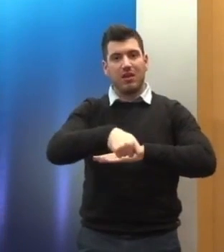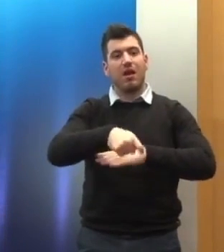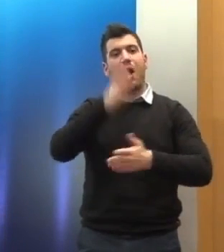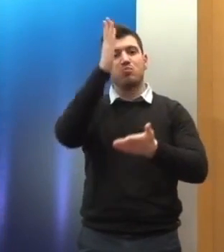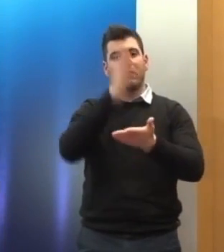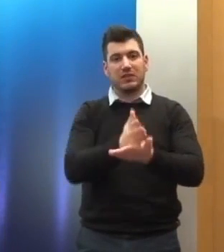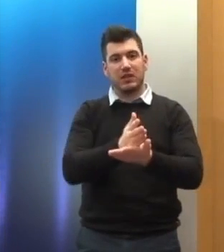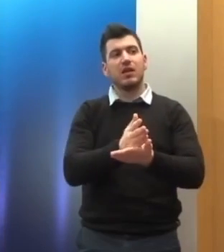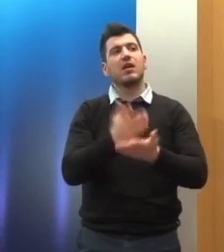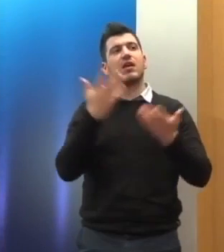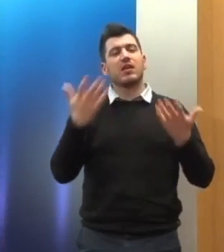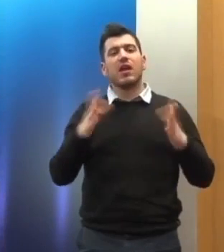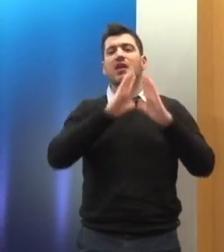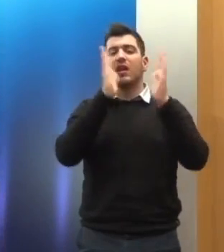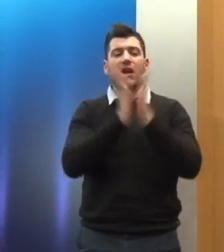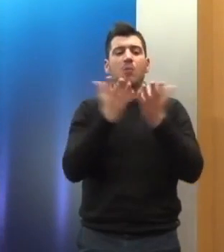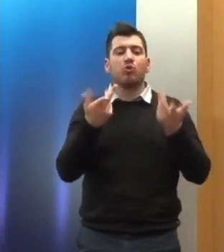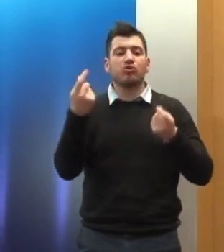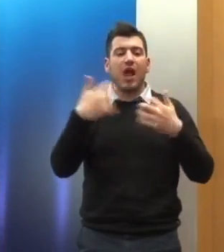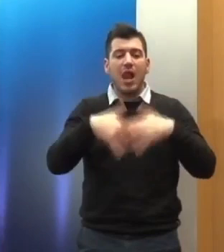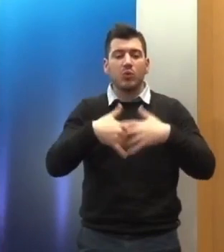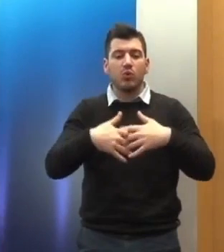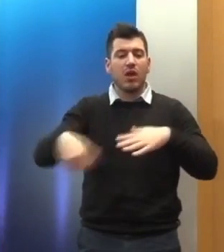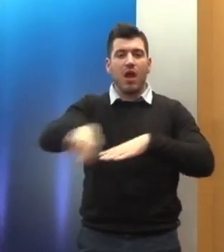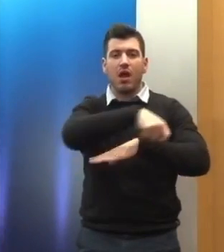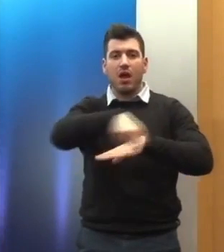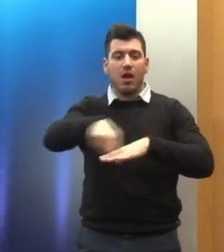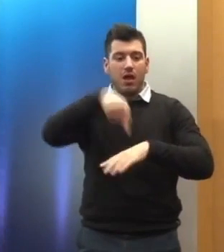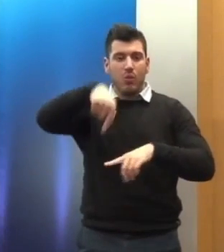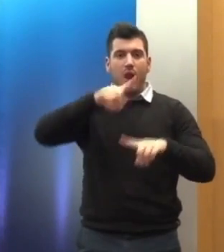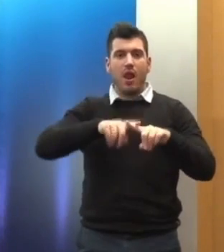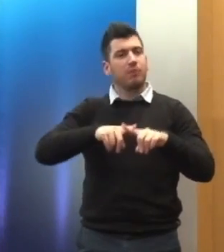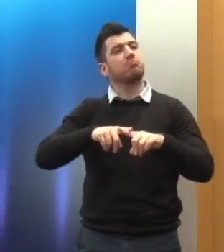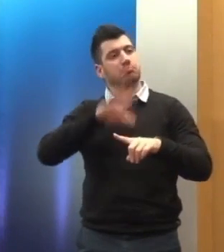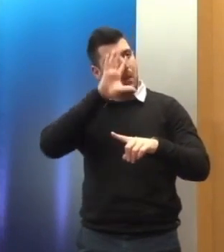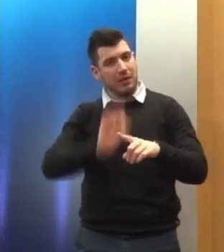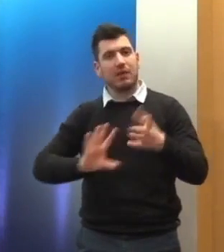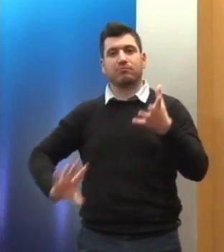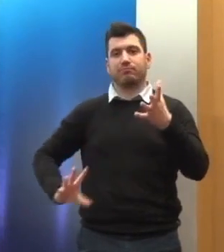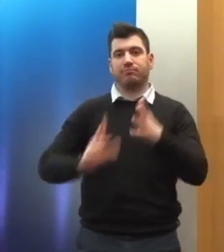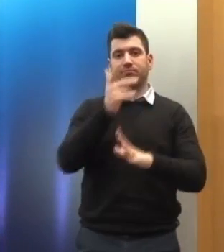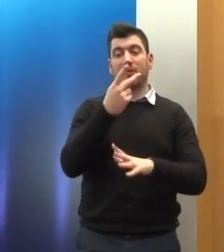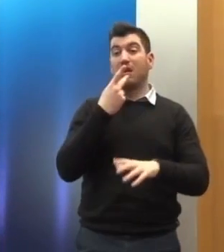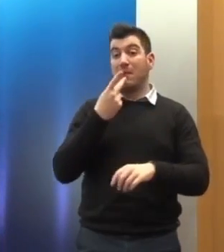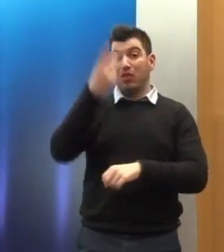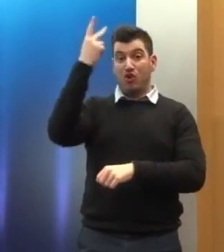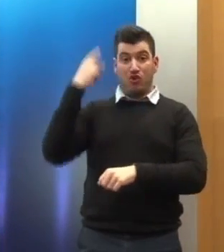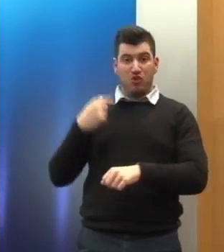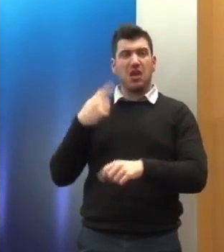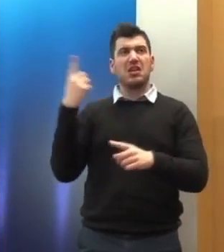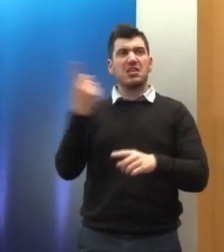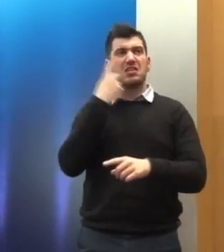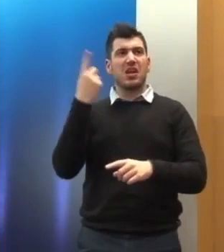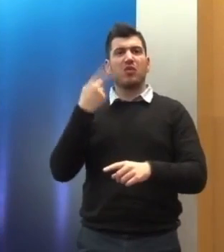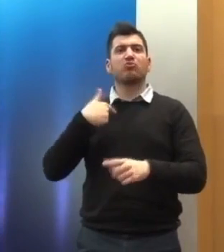την εν γέννη λειτουργία της δικαιοσύνης έχουμε κάνει βήματα. Πριν από λίγα μόλις χρόνια, τα δύο τρίτα των καταδικαστικών